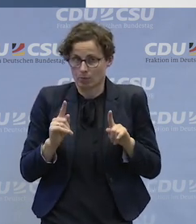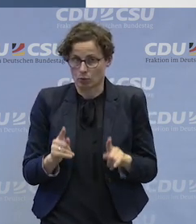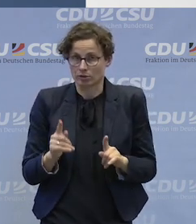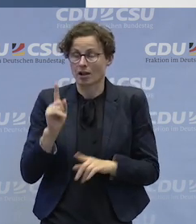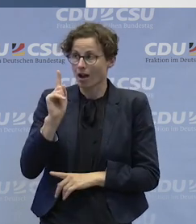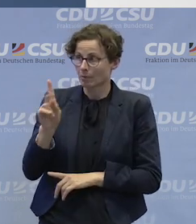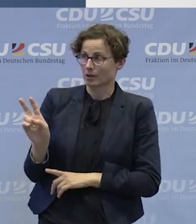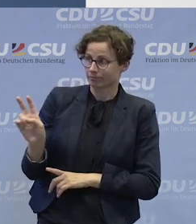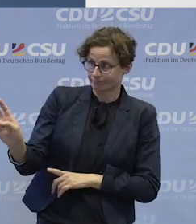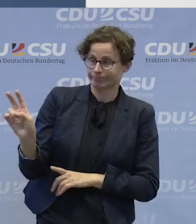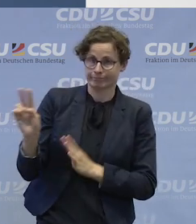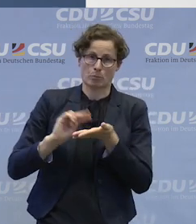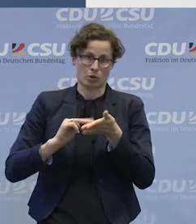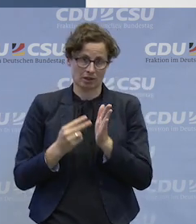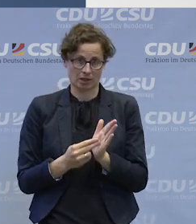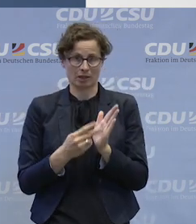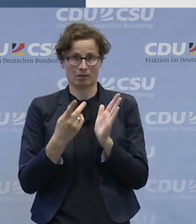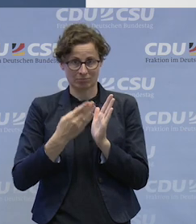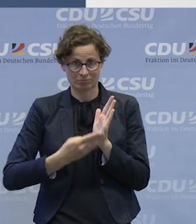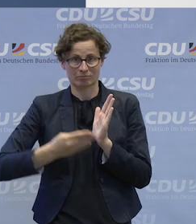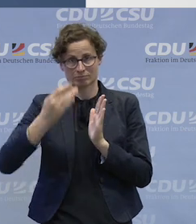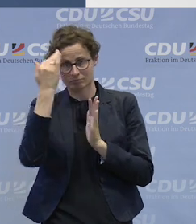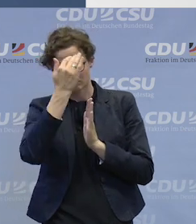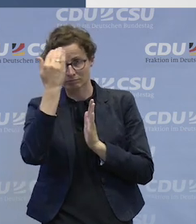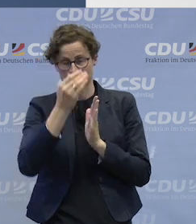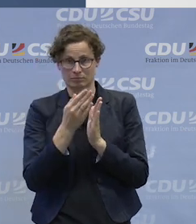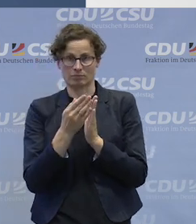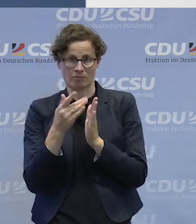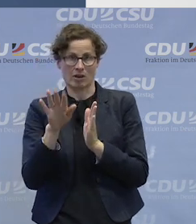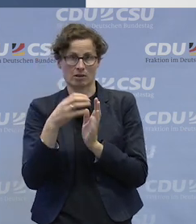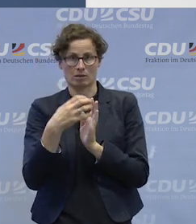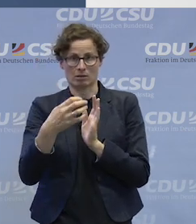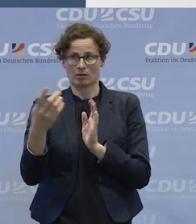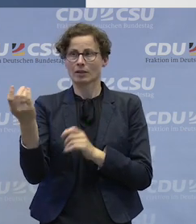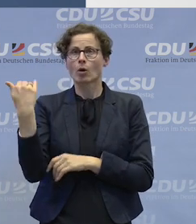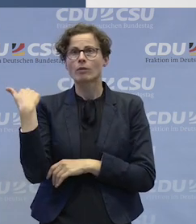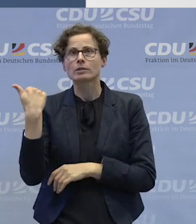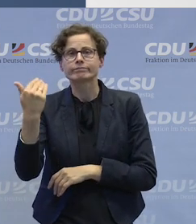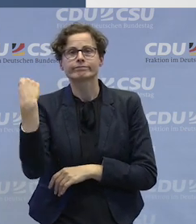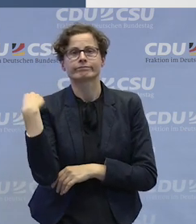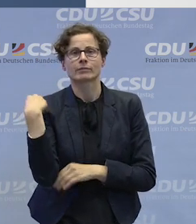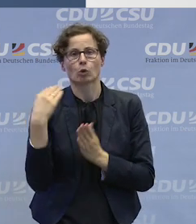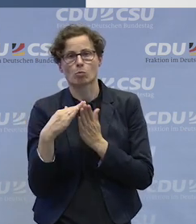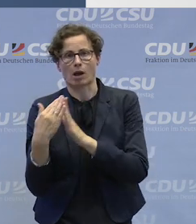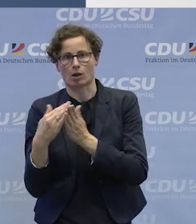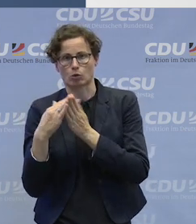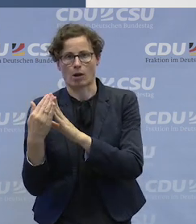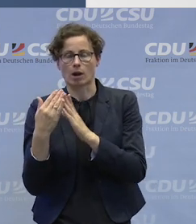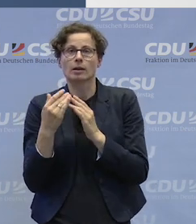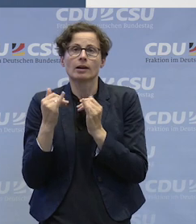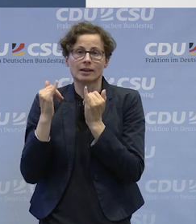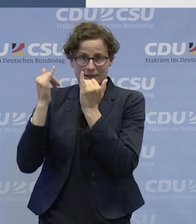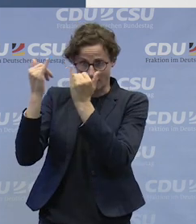in diese Richtung weitergehen. Und das wird immer sehr stark jetzt diskutiert mit dieser Übergangsgestaltung. Das ist auch so. Das ist die eine